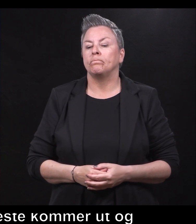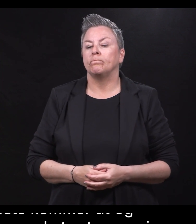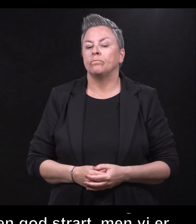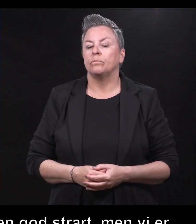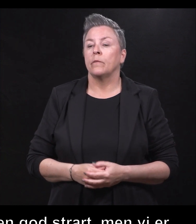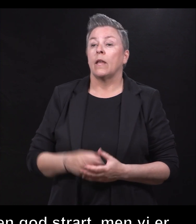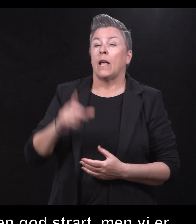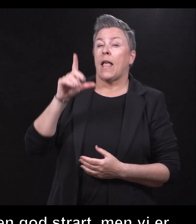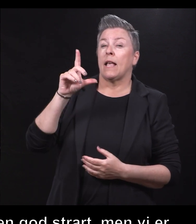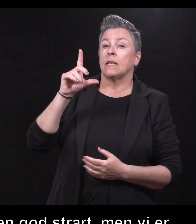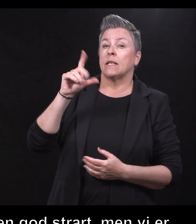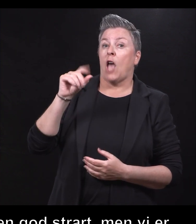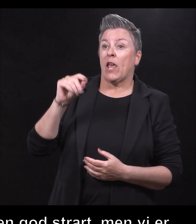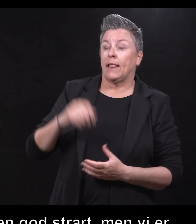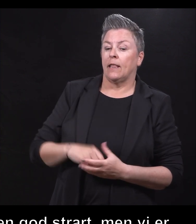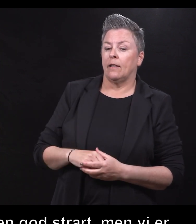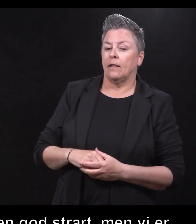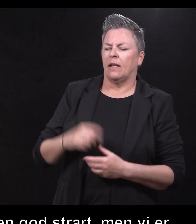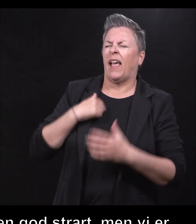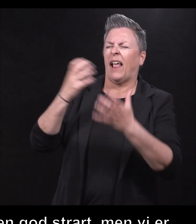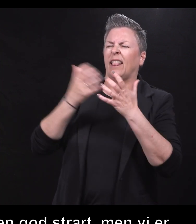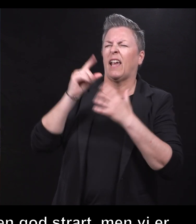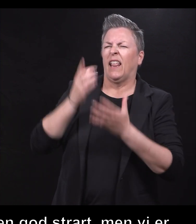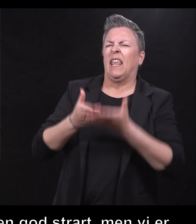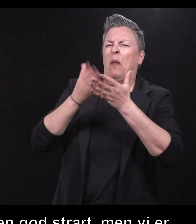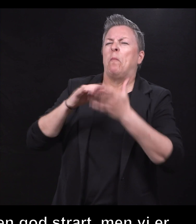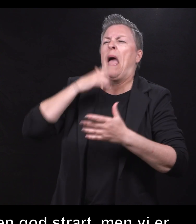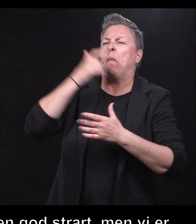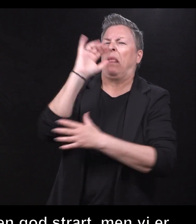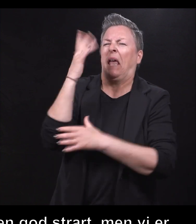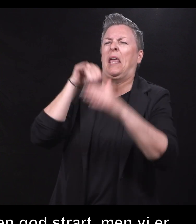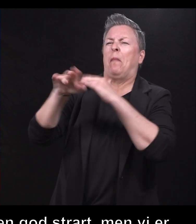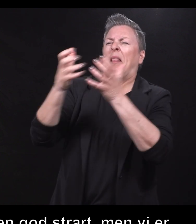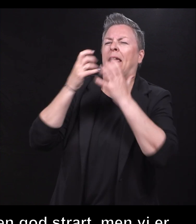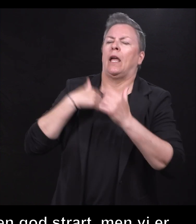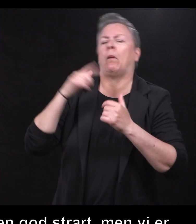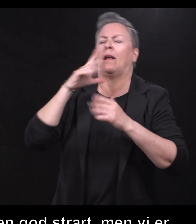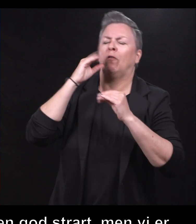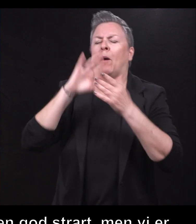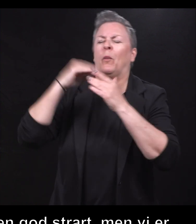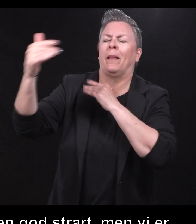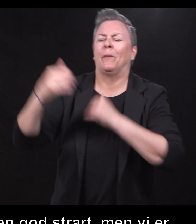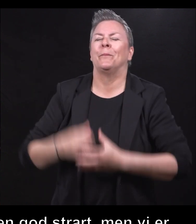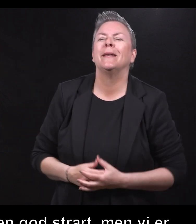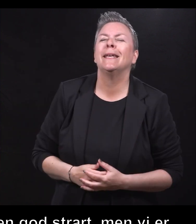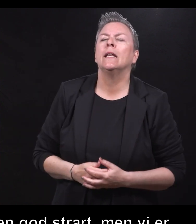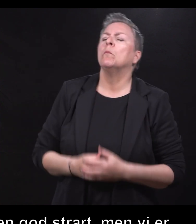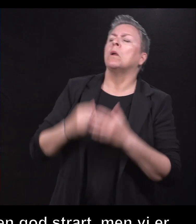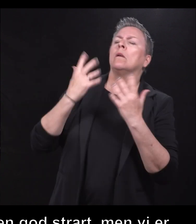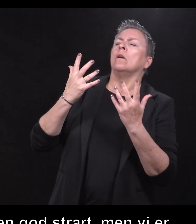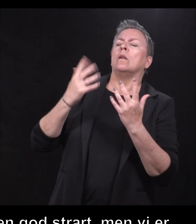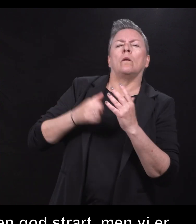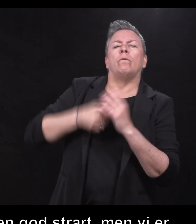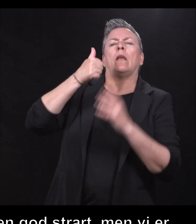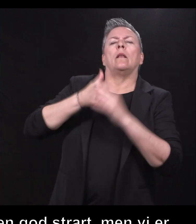Sahil. Jeg trenger litt hjelp med epletreet hjemme, altså. Men vi tar det en annen gang. Ja. Hva er den viktigste